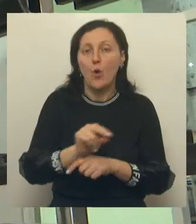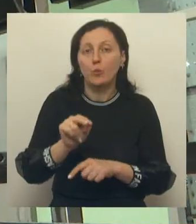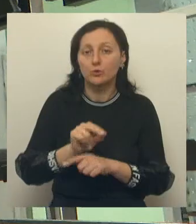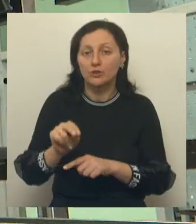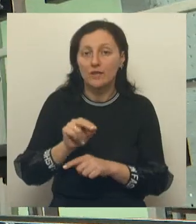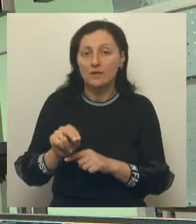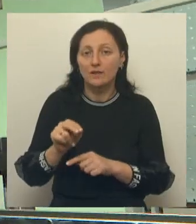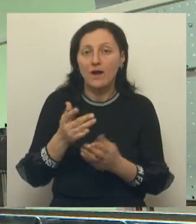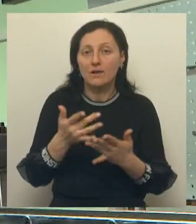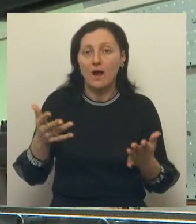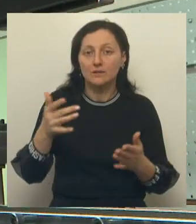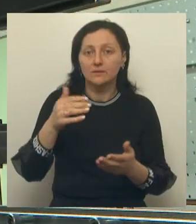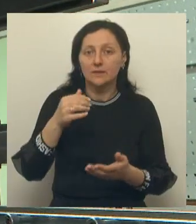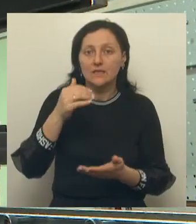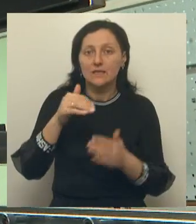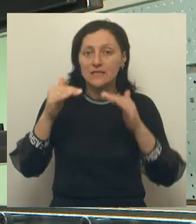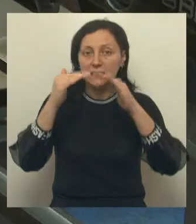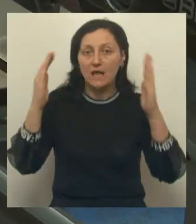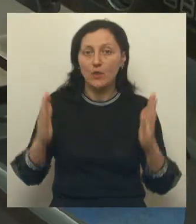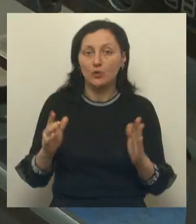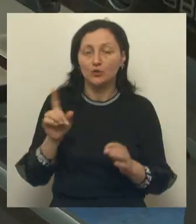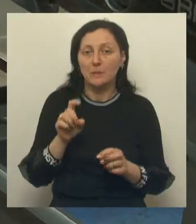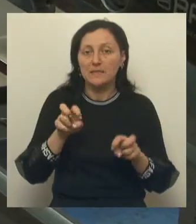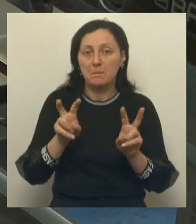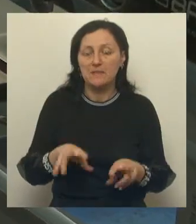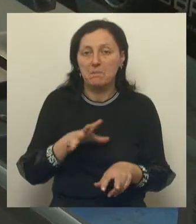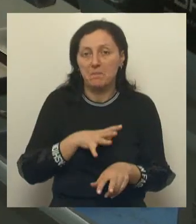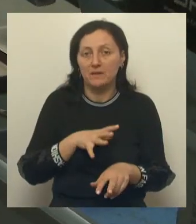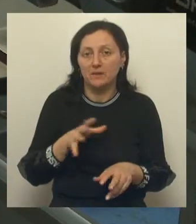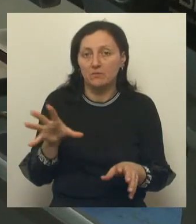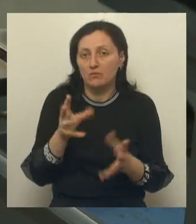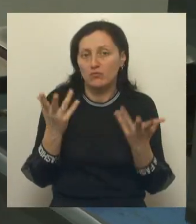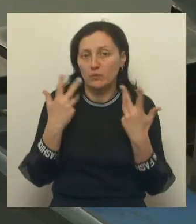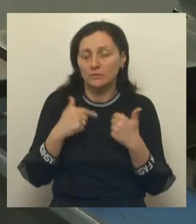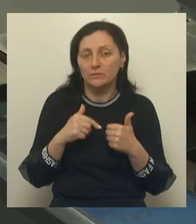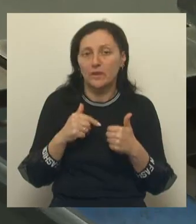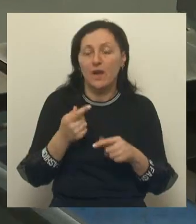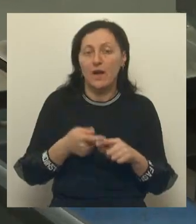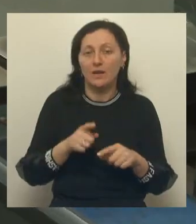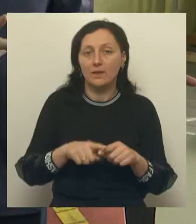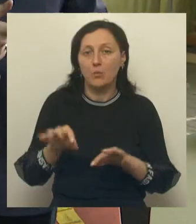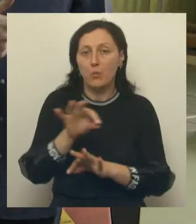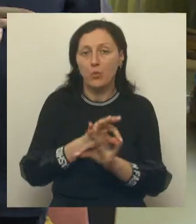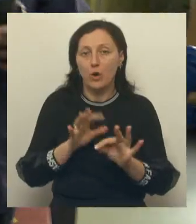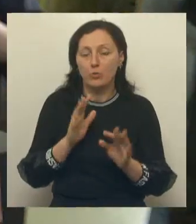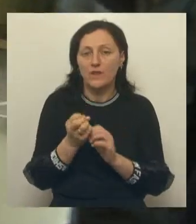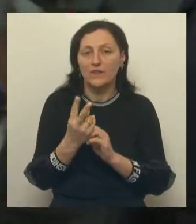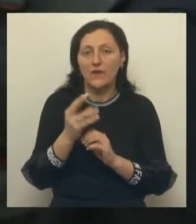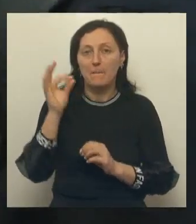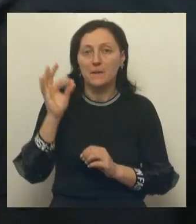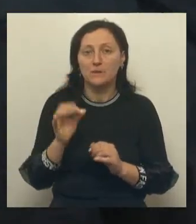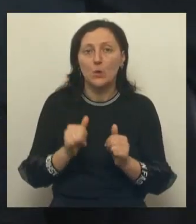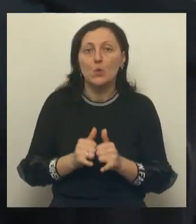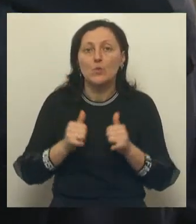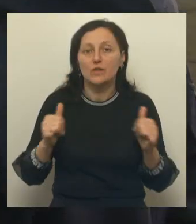на разных станках, чтобы специалист стал универсальным. Эксперты рассчитывают, что пилотный проект принесет 12% увеличения